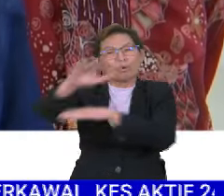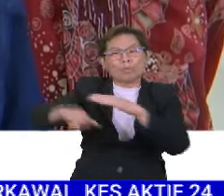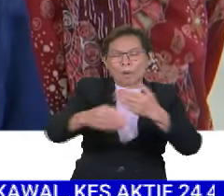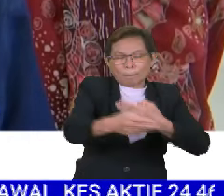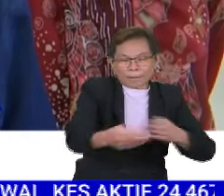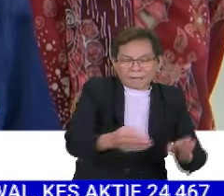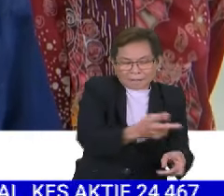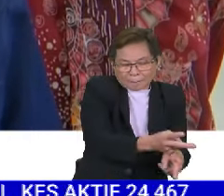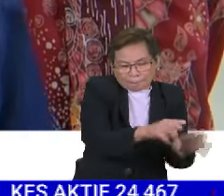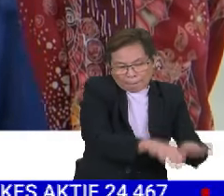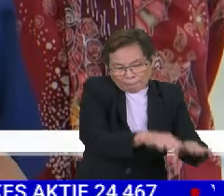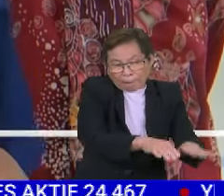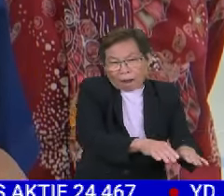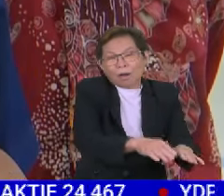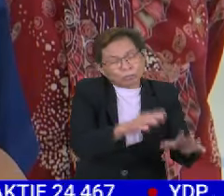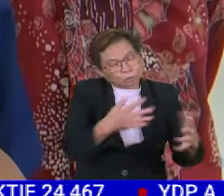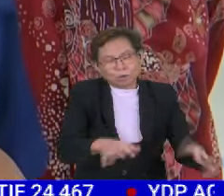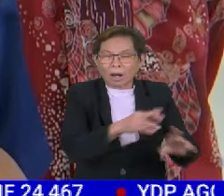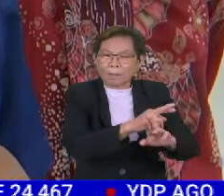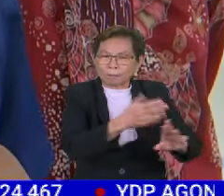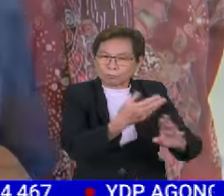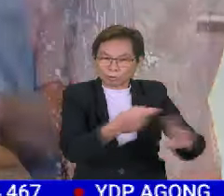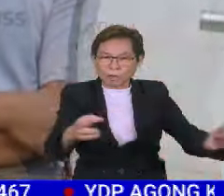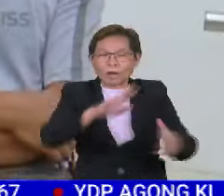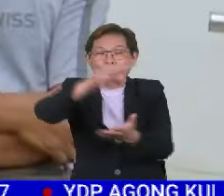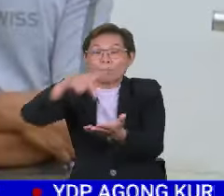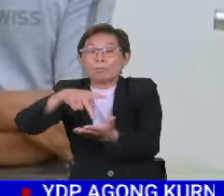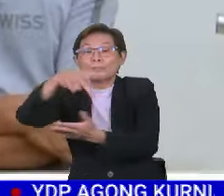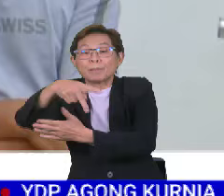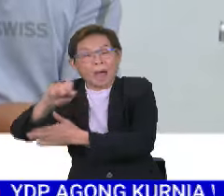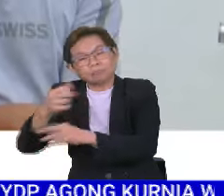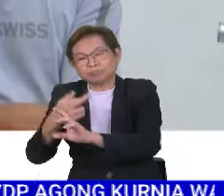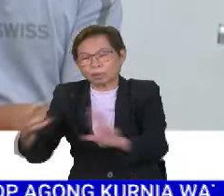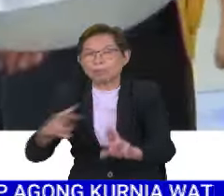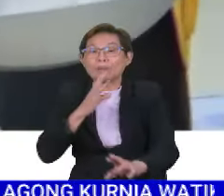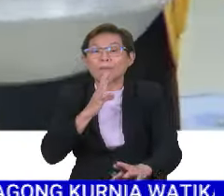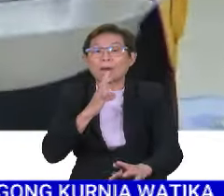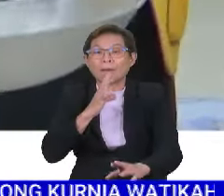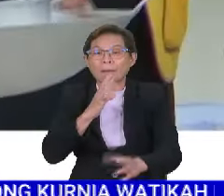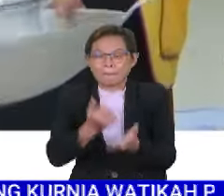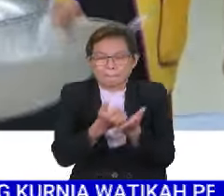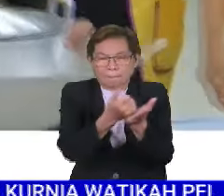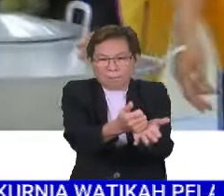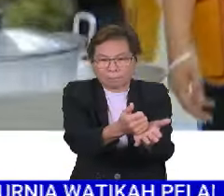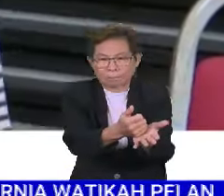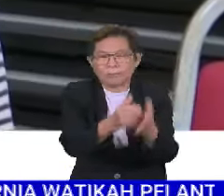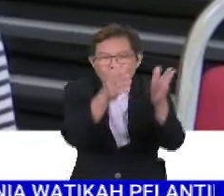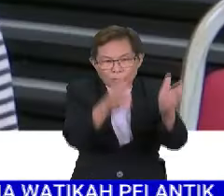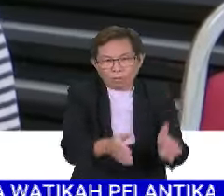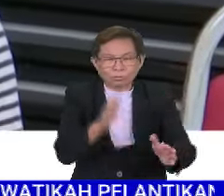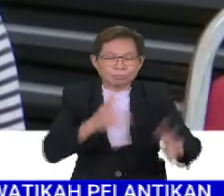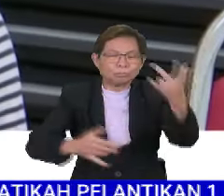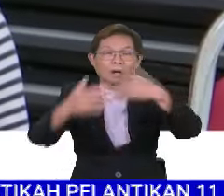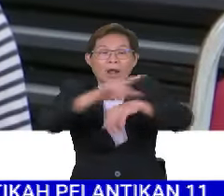penuhkan dengan bekalan-bekalan dan juga pusat-pusat pemindahan. Beliau menyatakannya selepas menyampaikan bantuan kepada mangsa